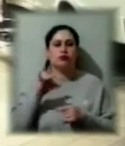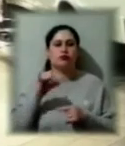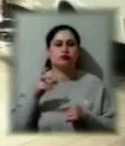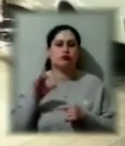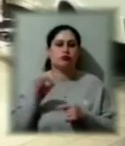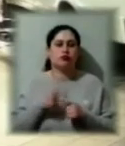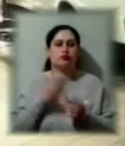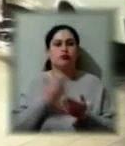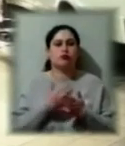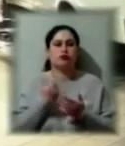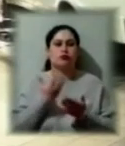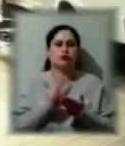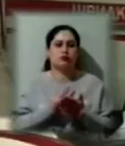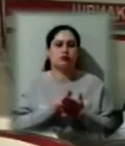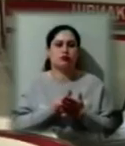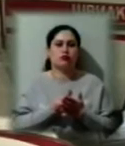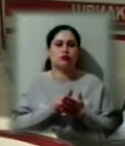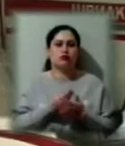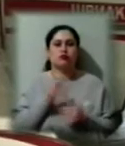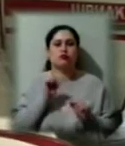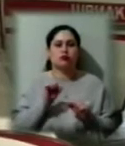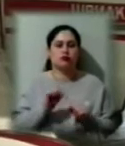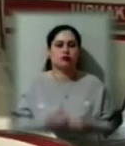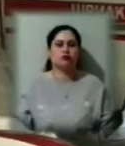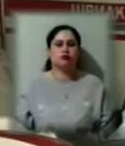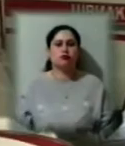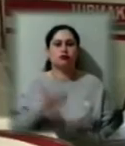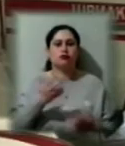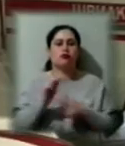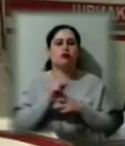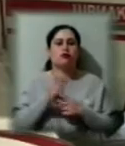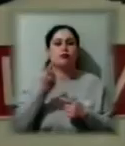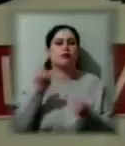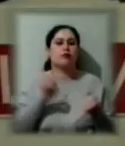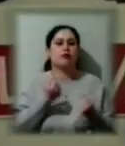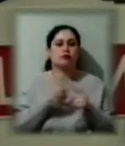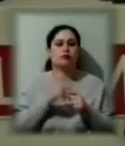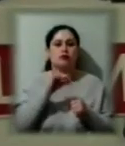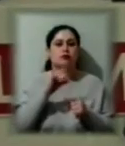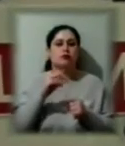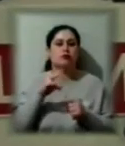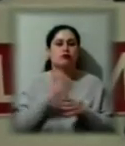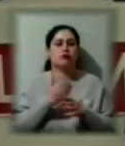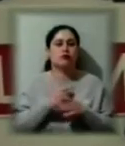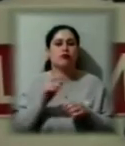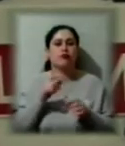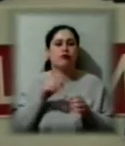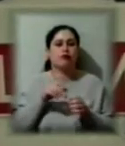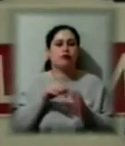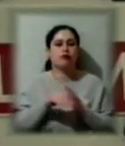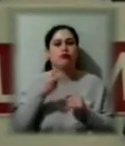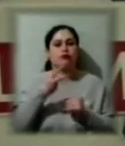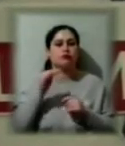свій захист. Якщо ремонт першого автомобіля екстреної допомоги обійшовся у 20 тисяч гривень, то щоб